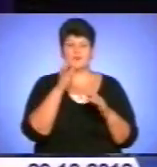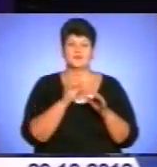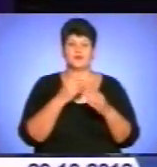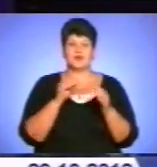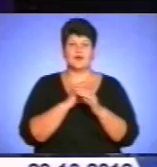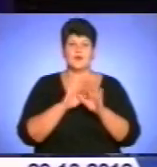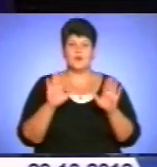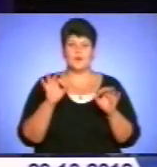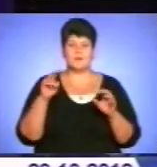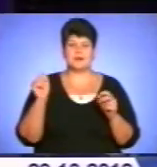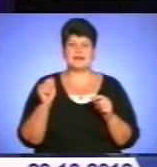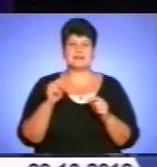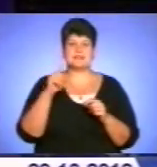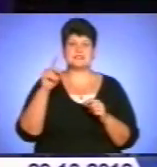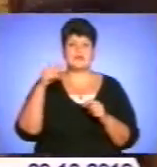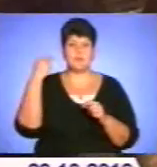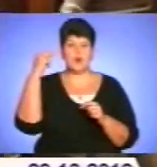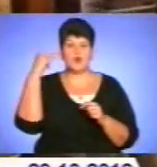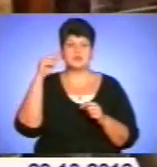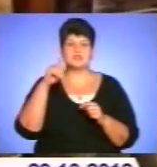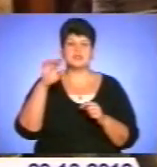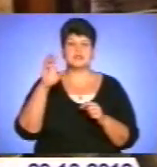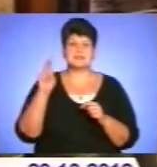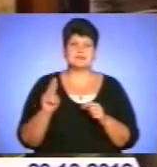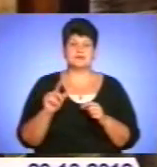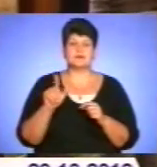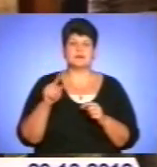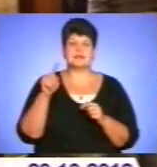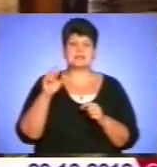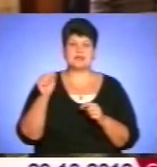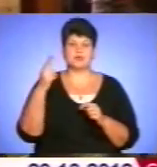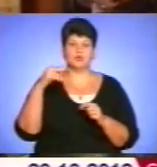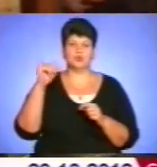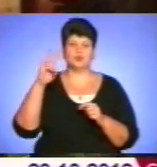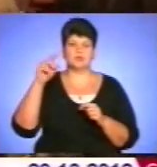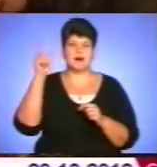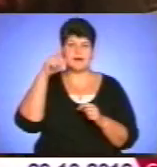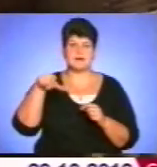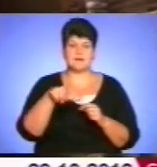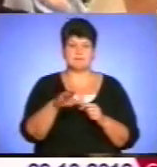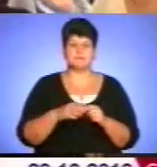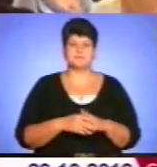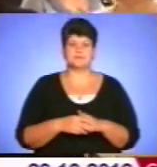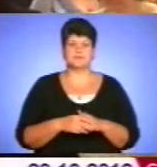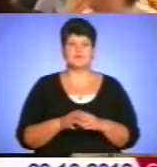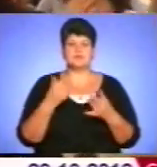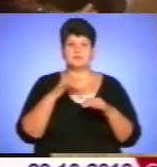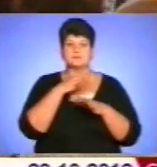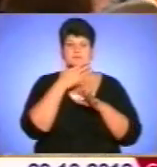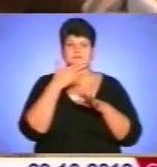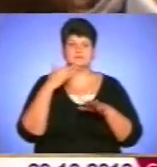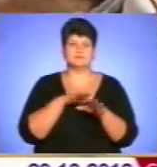Артемовського «Запорожець за Дунаєм». Вже за півгодини до початку прем'єри фойє театру переповнене. Серед